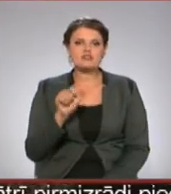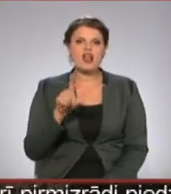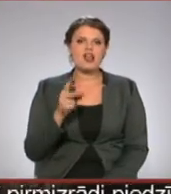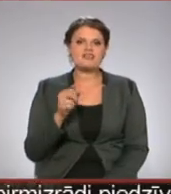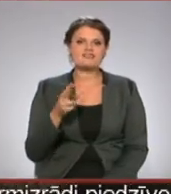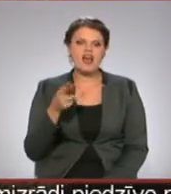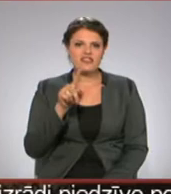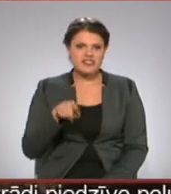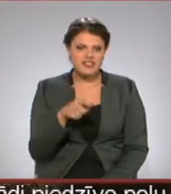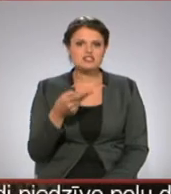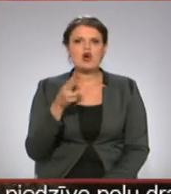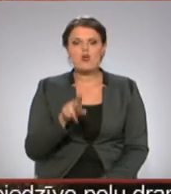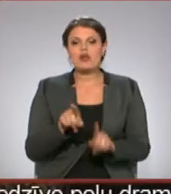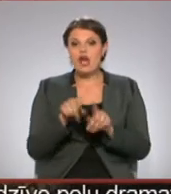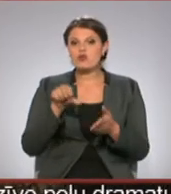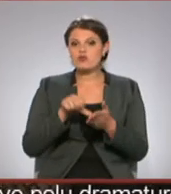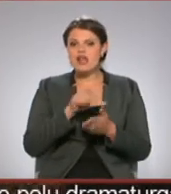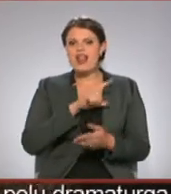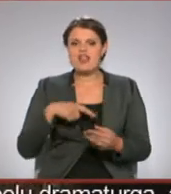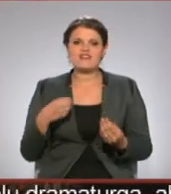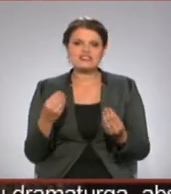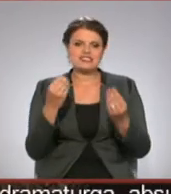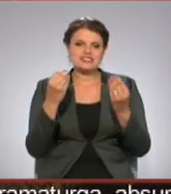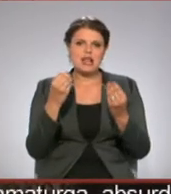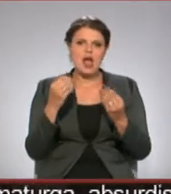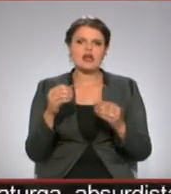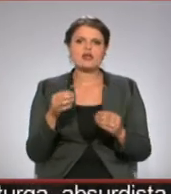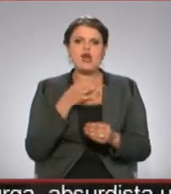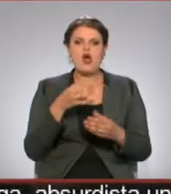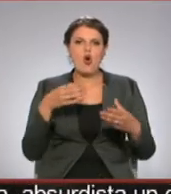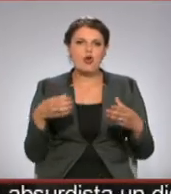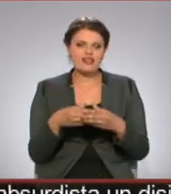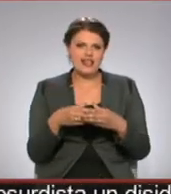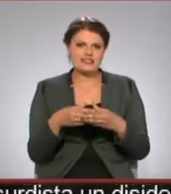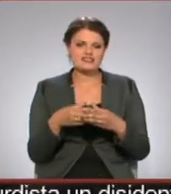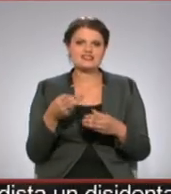un daudzi citi. Uztāsies arī Latvijas izcilākie orķestri un kori. Madara Rudzīte, Latvijas televīzija.